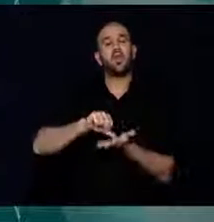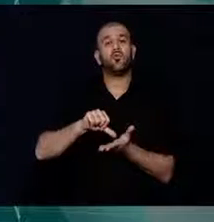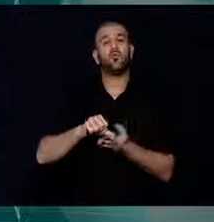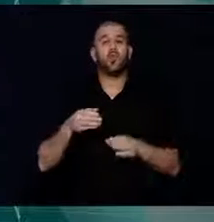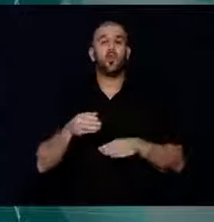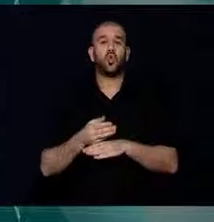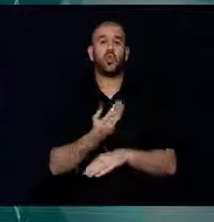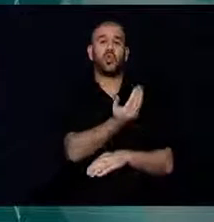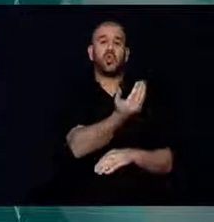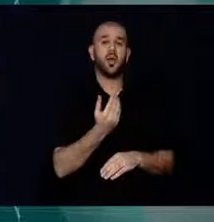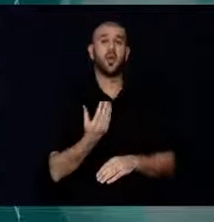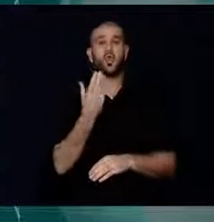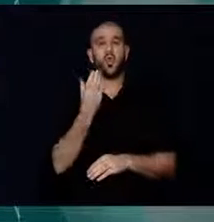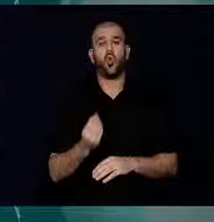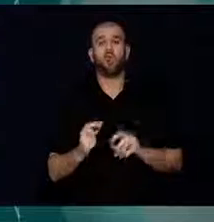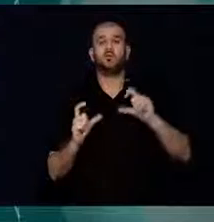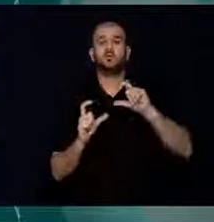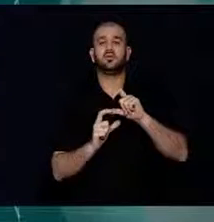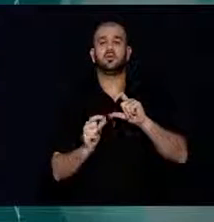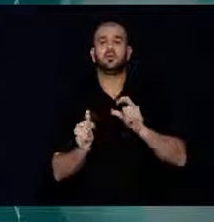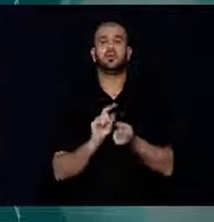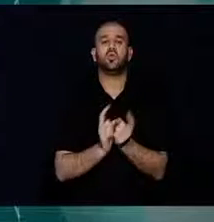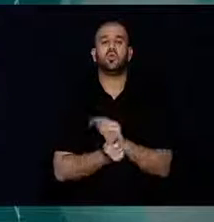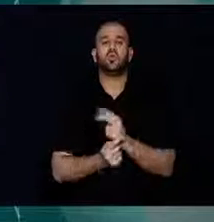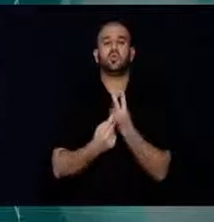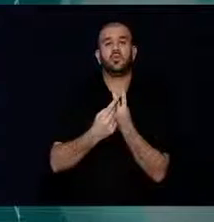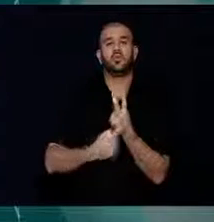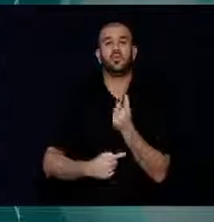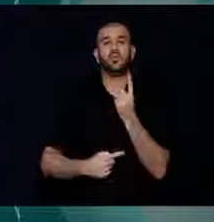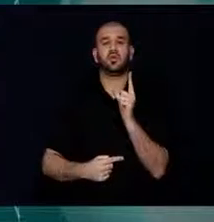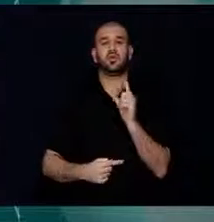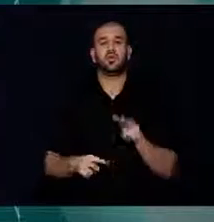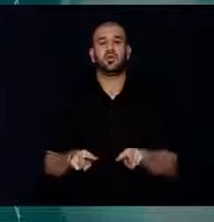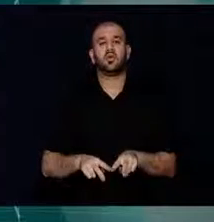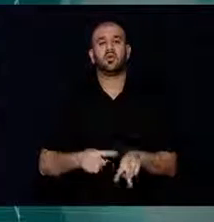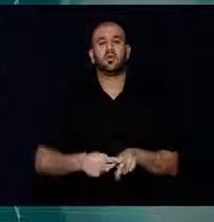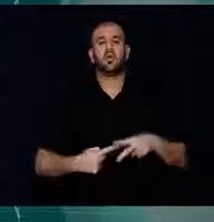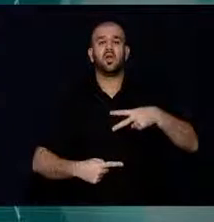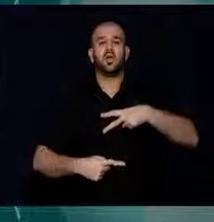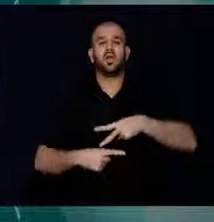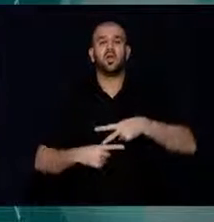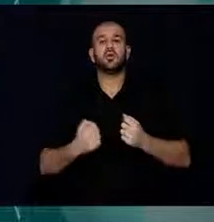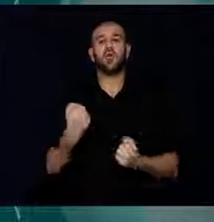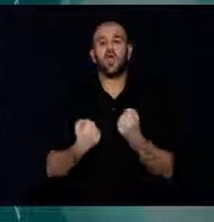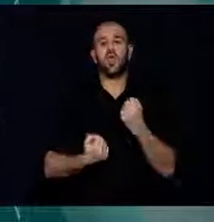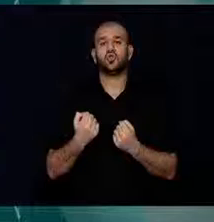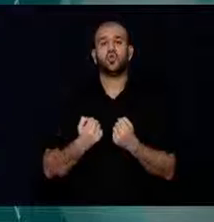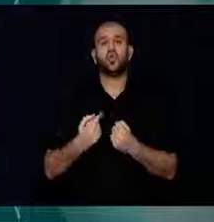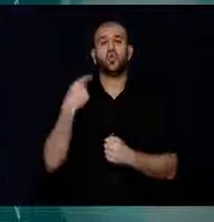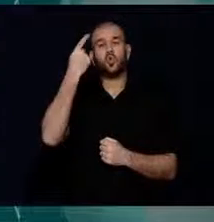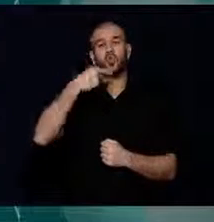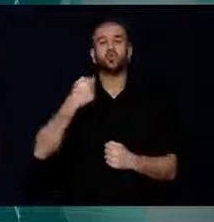doğru gelmekte olan Süleyman Yılmaz yönetimindeki araçla yüz yüze